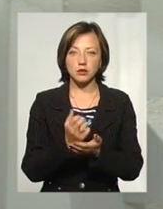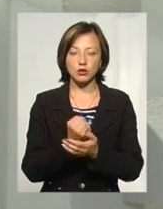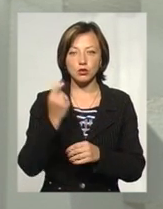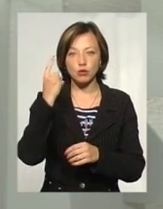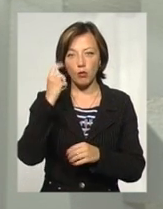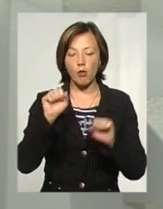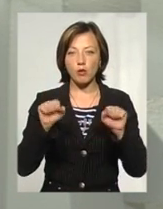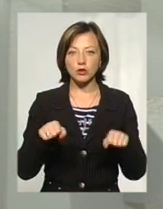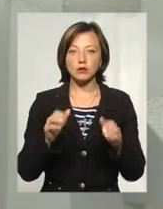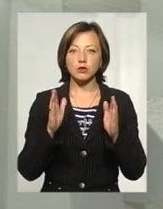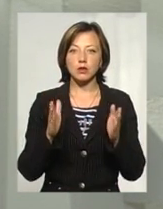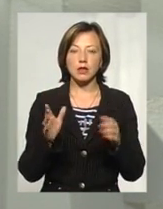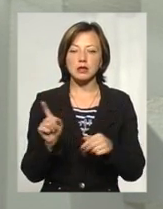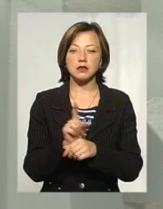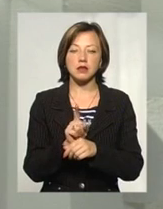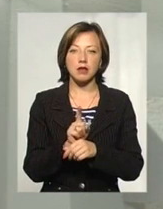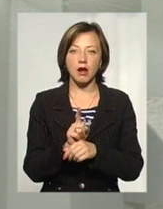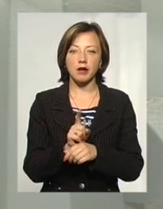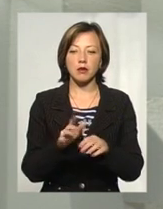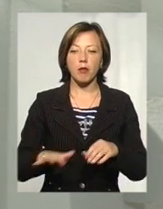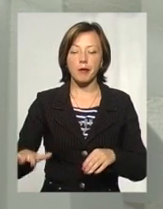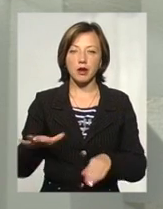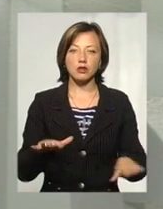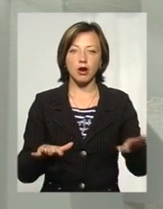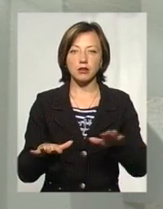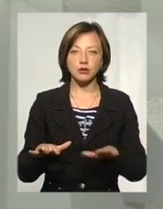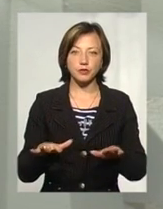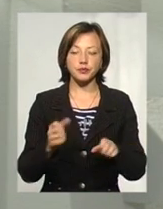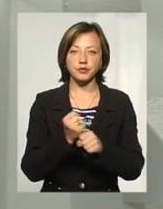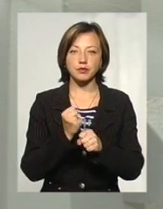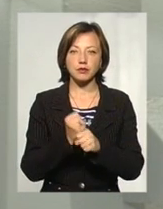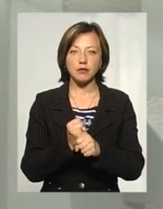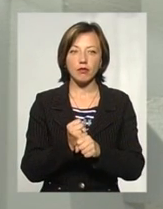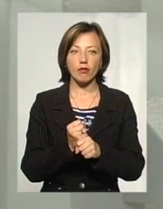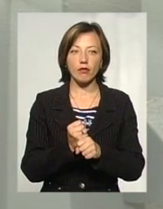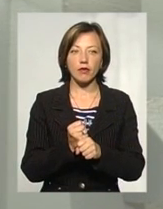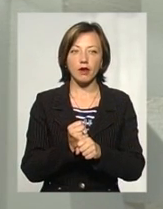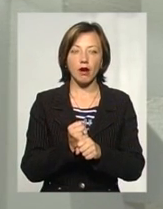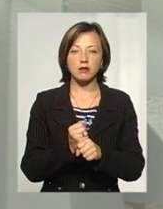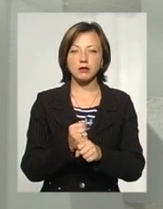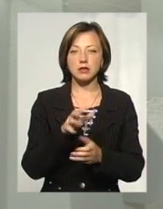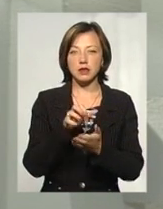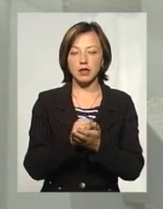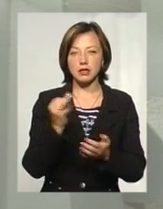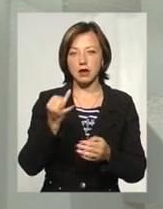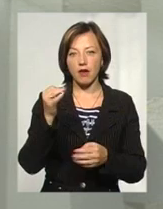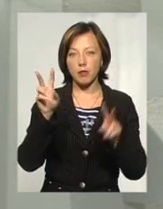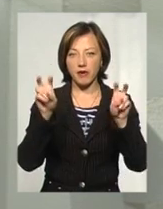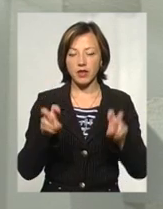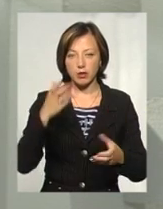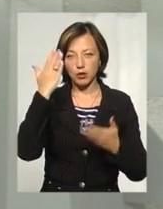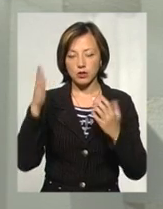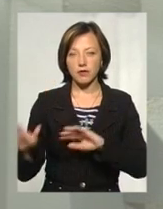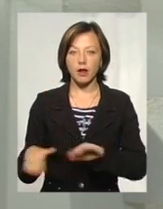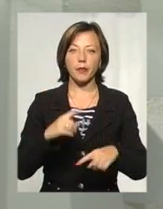то, я думаю, що можна буде такі стандартні майданчики вже заміняти більш такими активними, цікавими видами розваг. Наступний